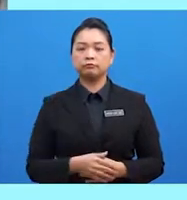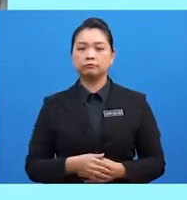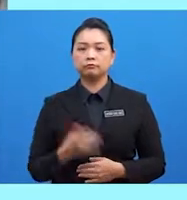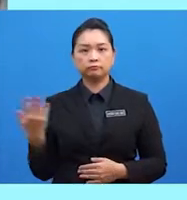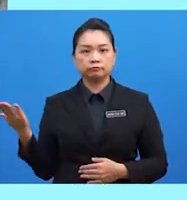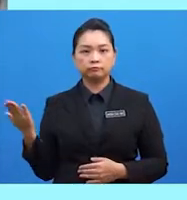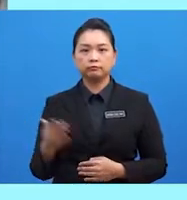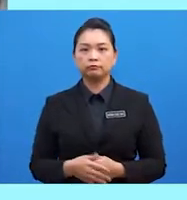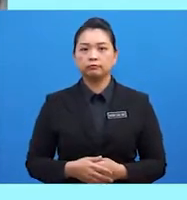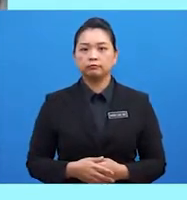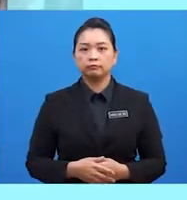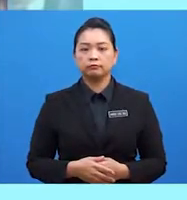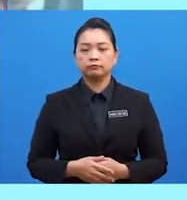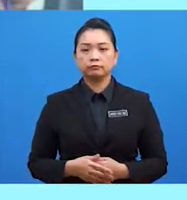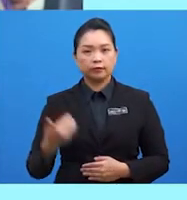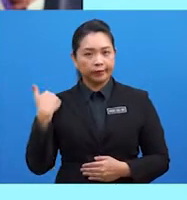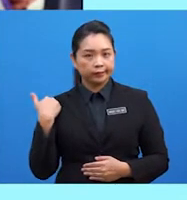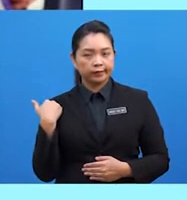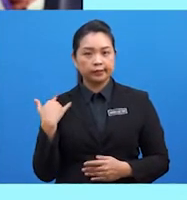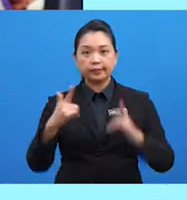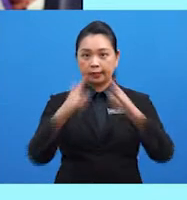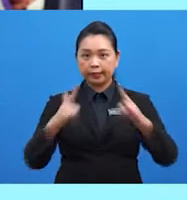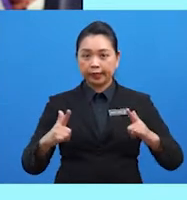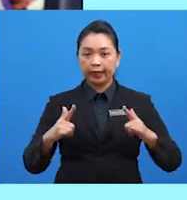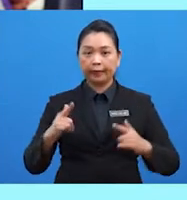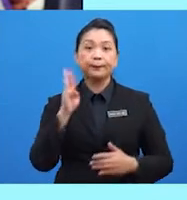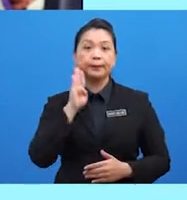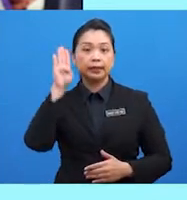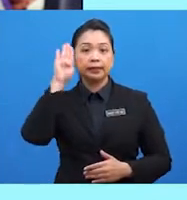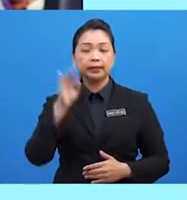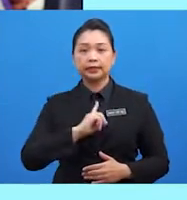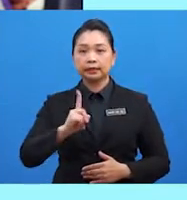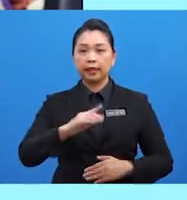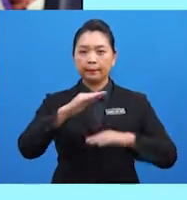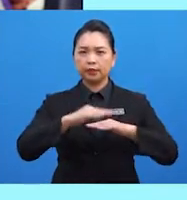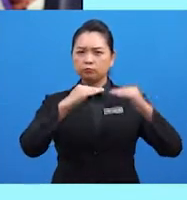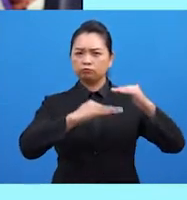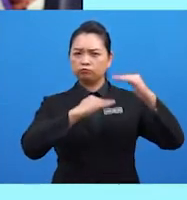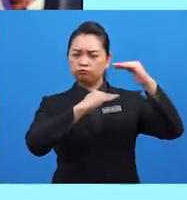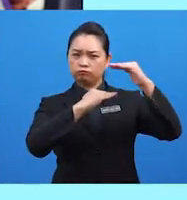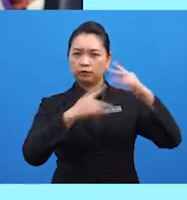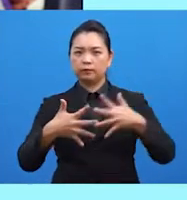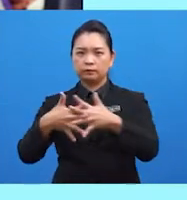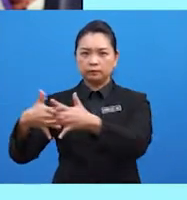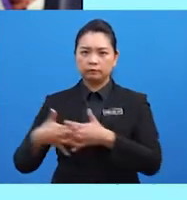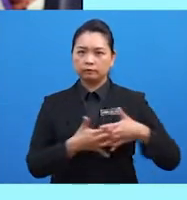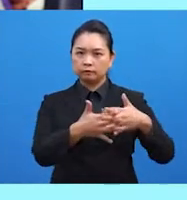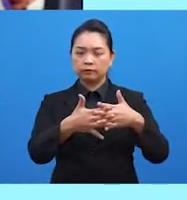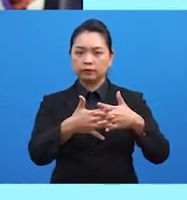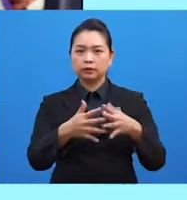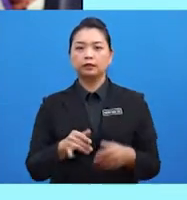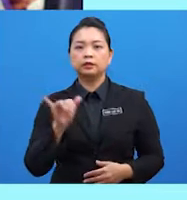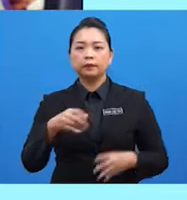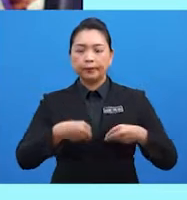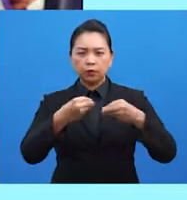Palestine. Menganjurkan Kembelia Islam pada peringkat antarabangsa